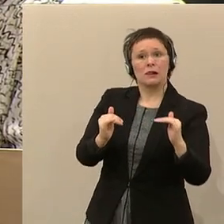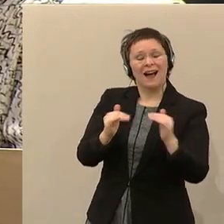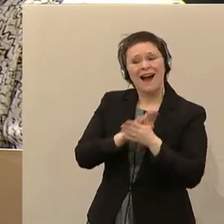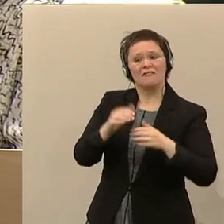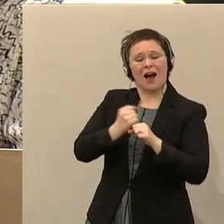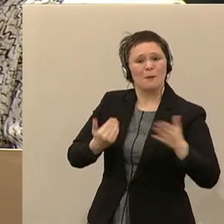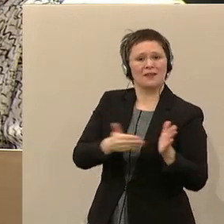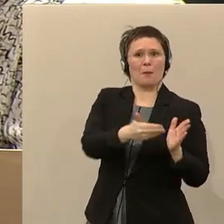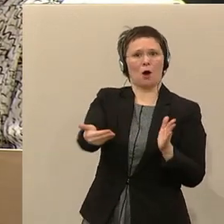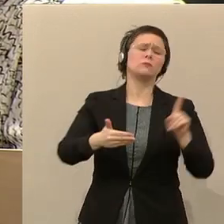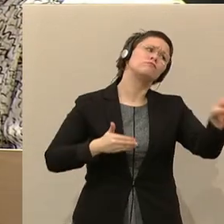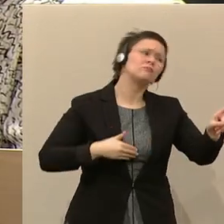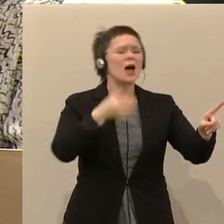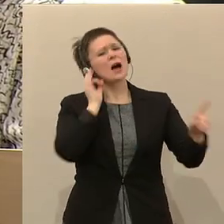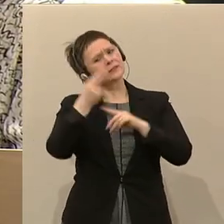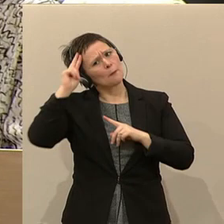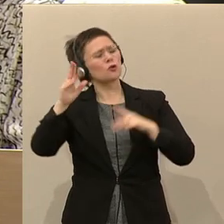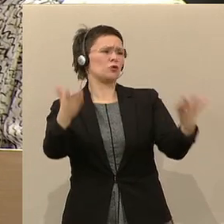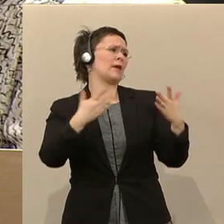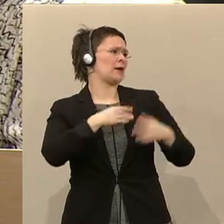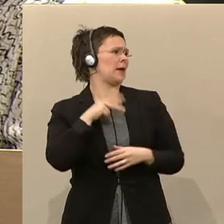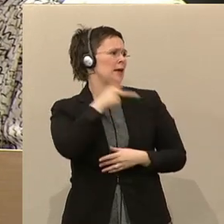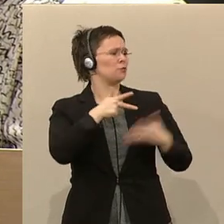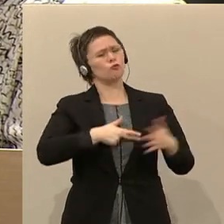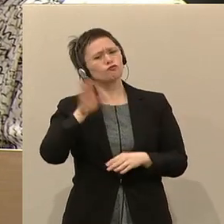SPÖ, bitte hören Sie doch einmal zu, Herr Kollege.